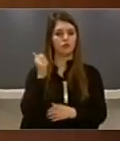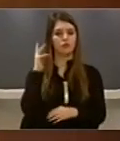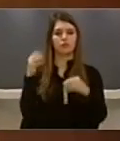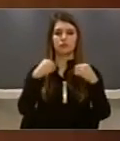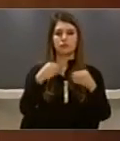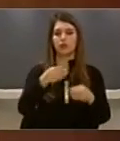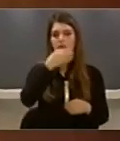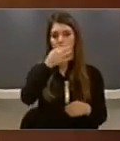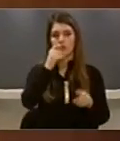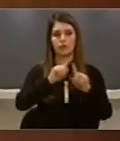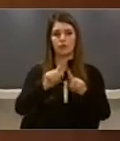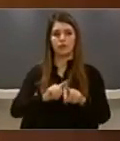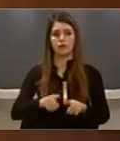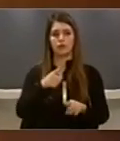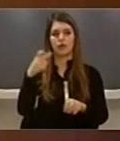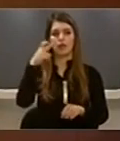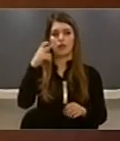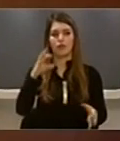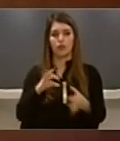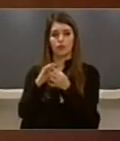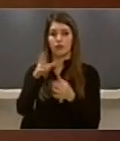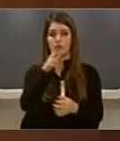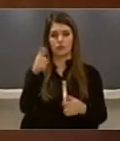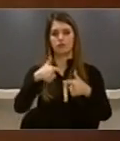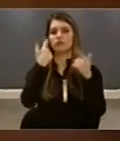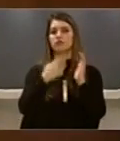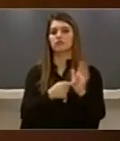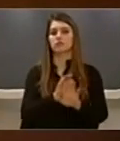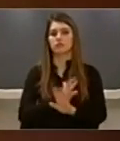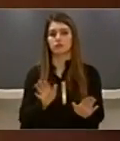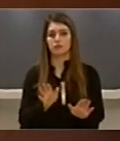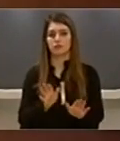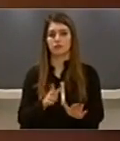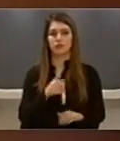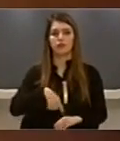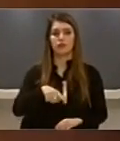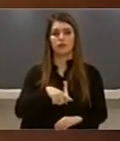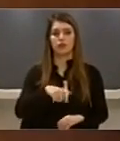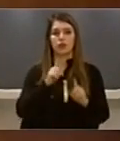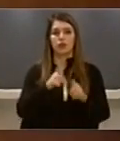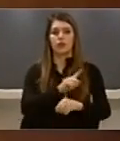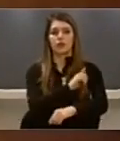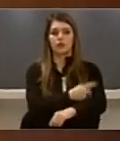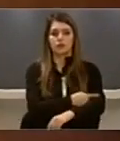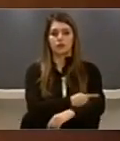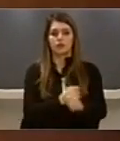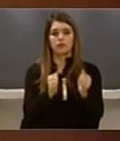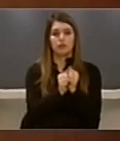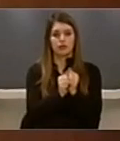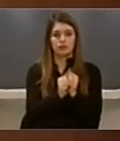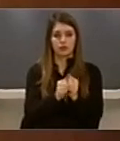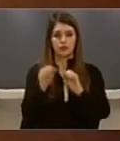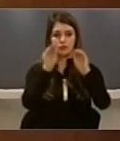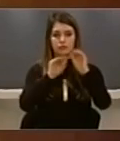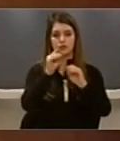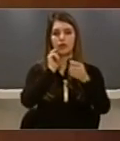Në marja si një rruget të tjilë për në vendet evropiane Ishte me efekt Aktivizimi të gjitha kapaciteteve shtetërore Për lidhje në